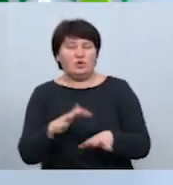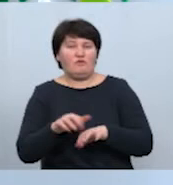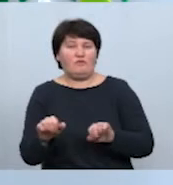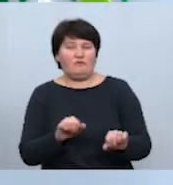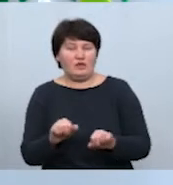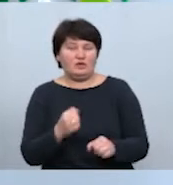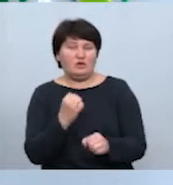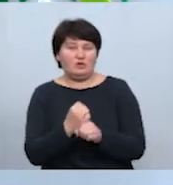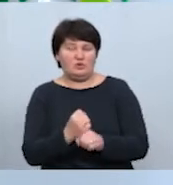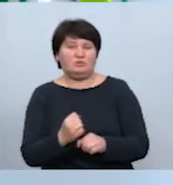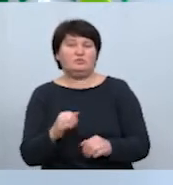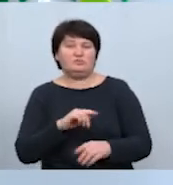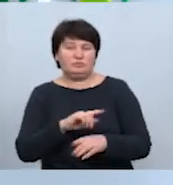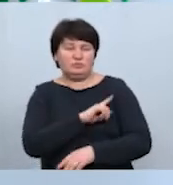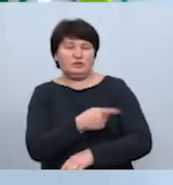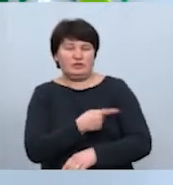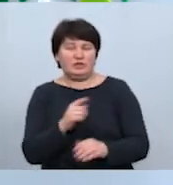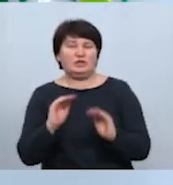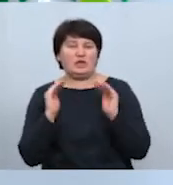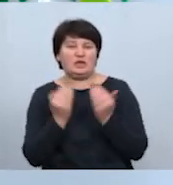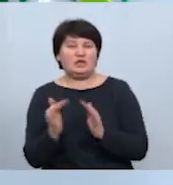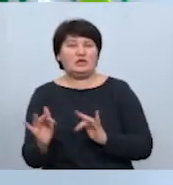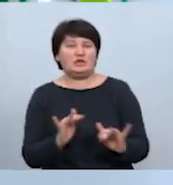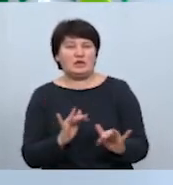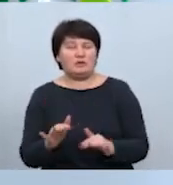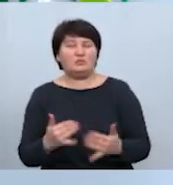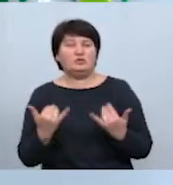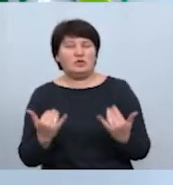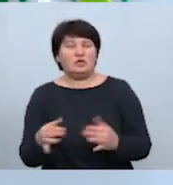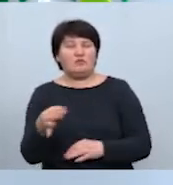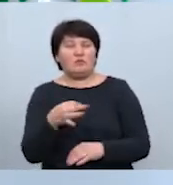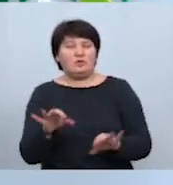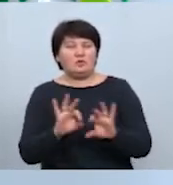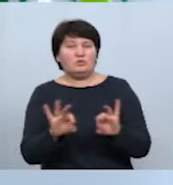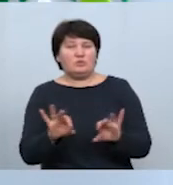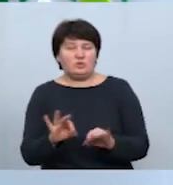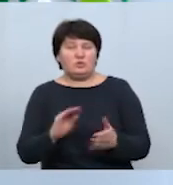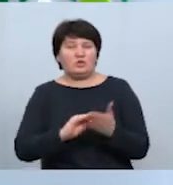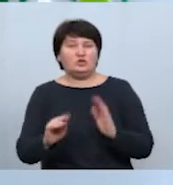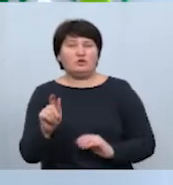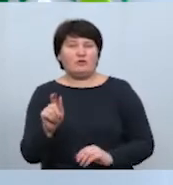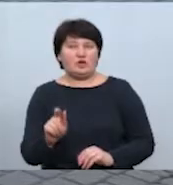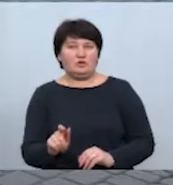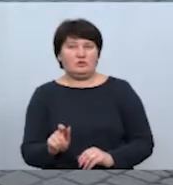заходи. Отож, про них та про ситуацію захворюваності на коронавірус в області розповість моя колега Ілона Шевченко.